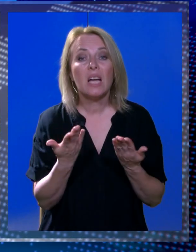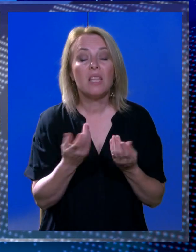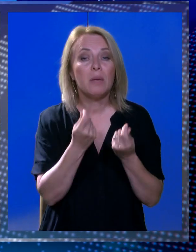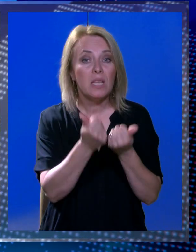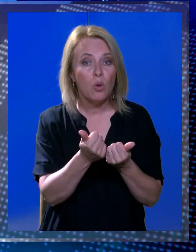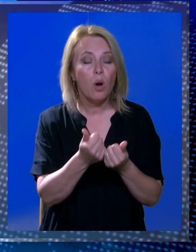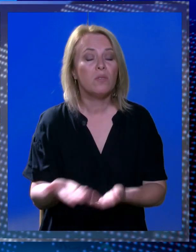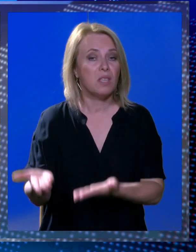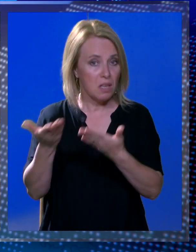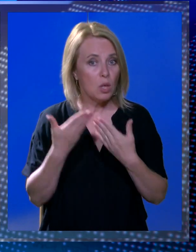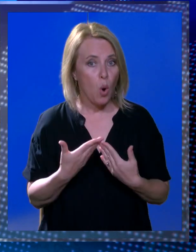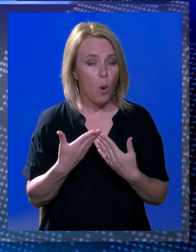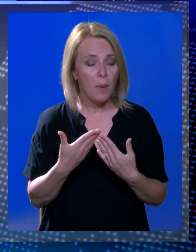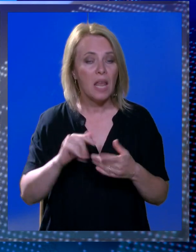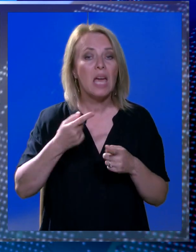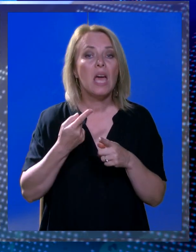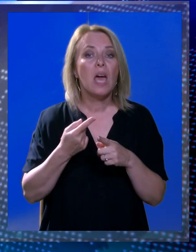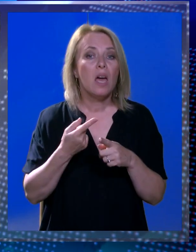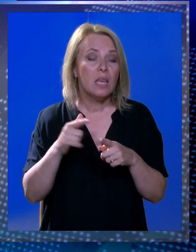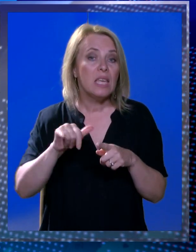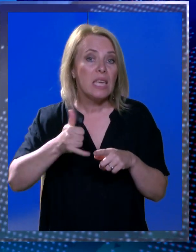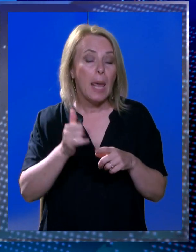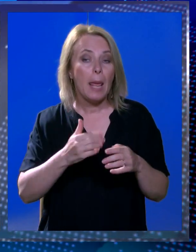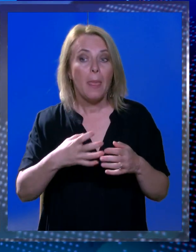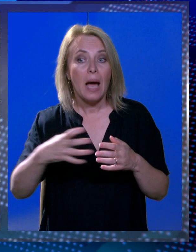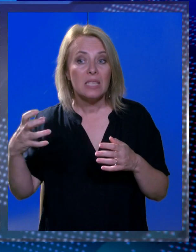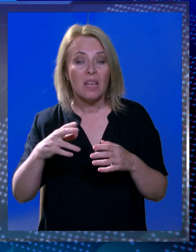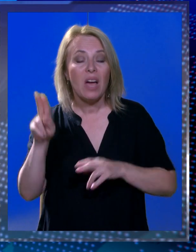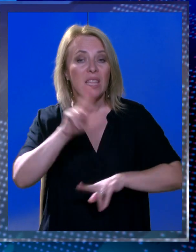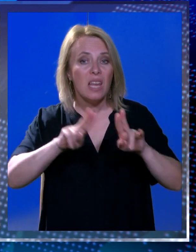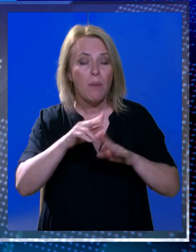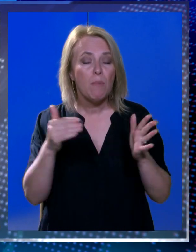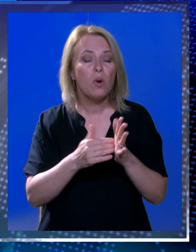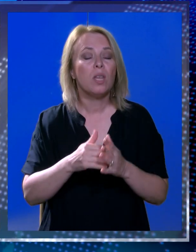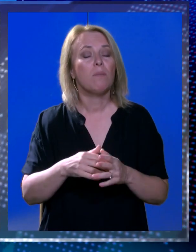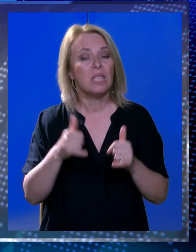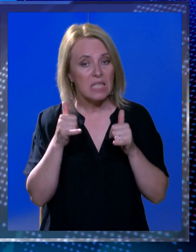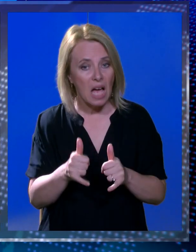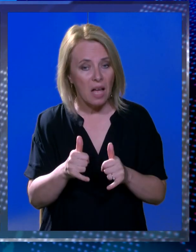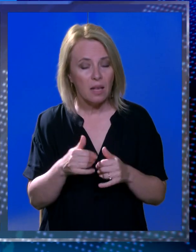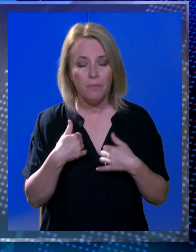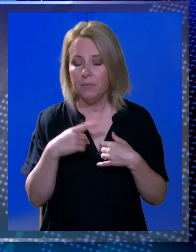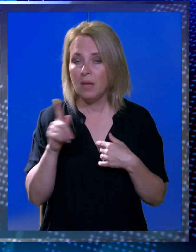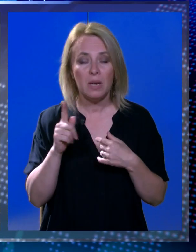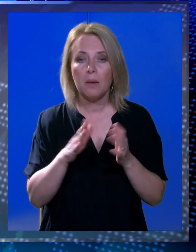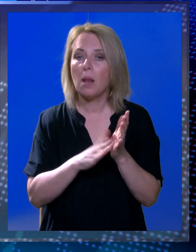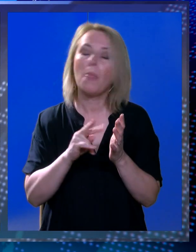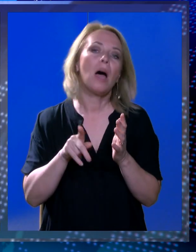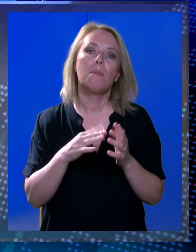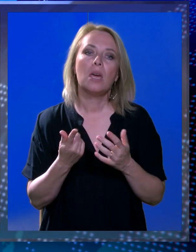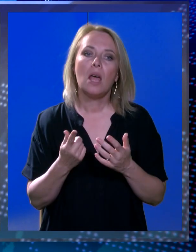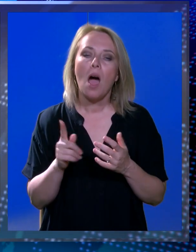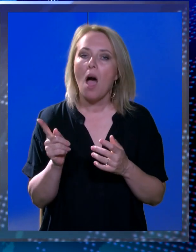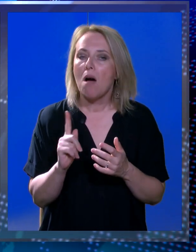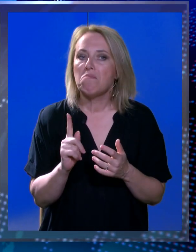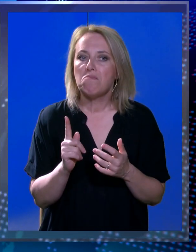dodaje, kada bi ti novci bili realizirani s obzirom da je nastavak terapija potreban odmah i svaki dan. Nama nije bila namjera.